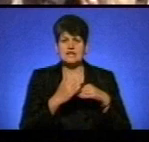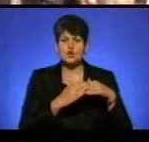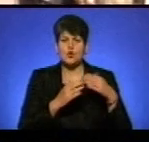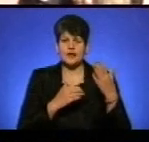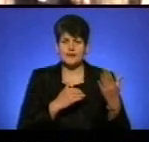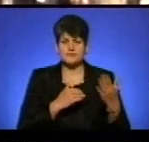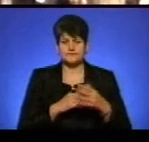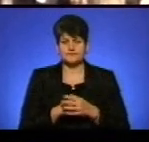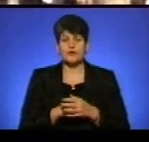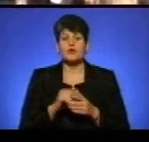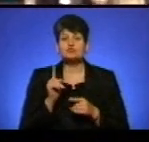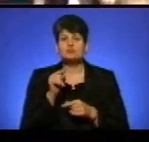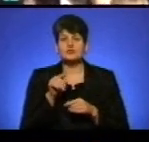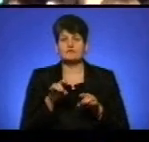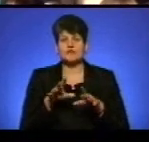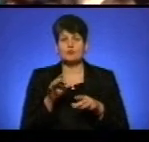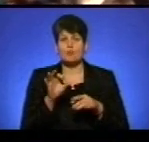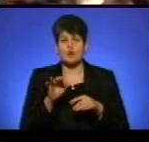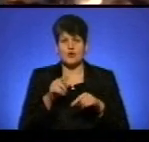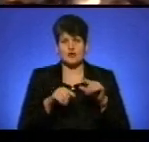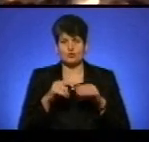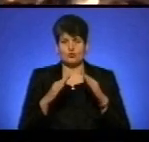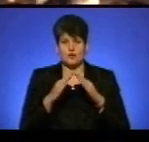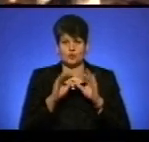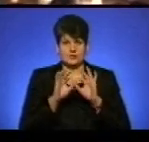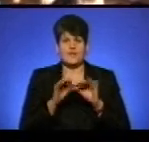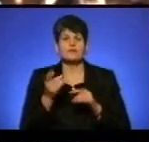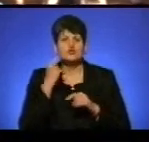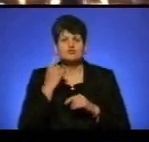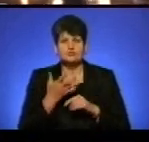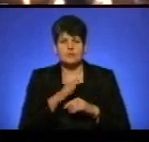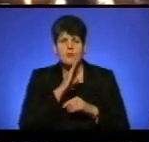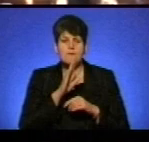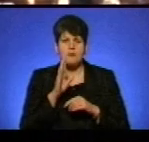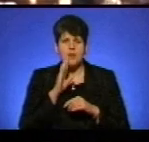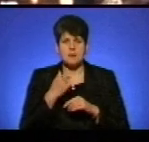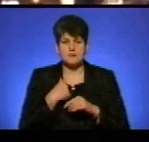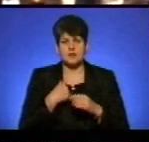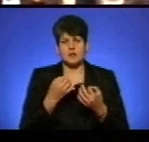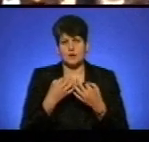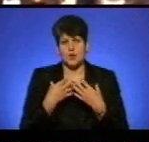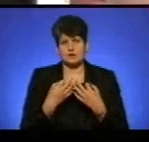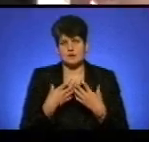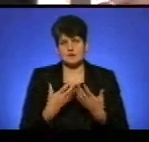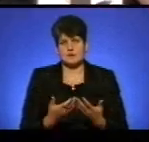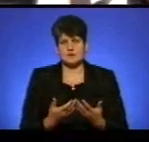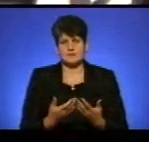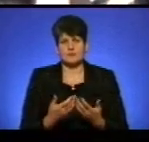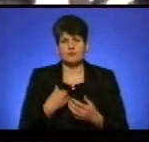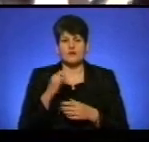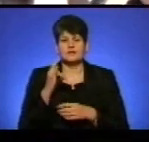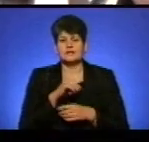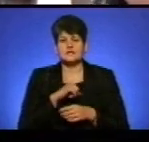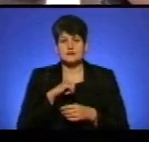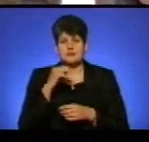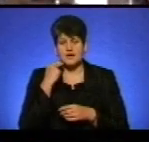Чому ти вирішив саме про «Рідну хату» вірш розказати? Де ти його почув? Мама мені його розказала. Моя дитина для мене